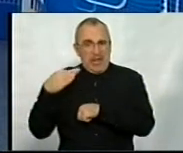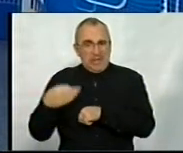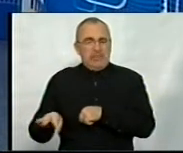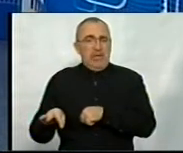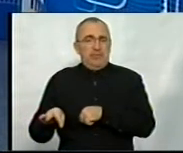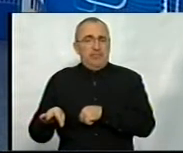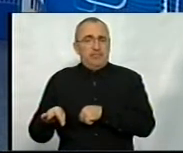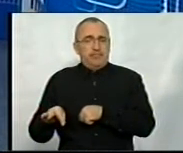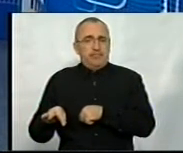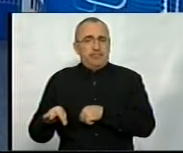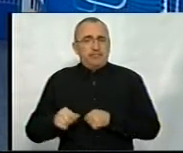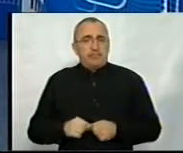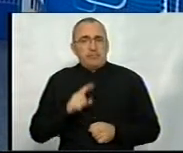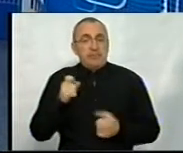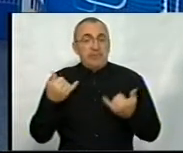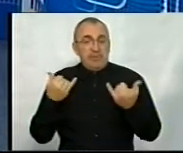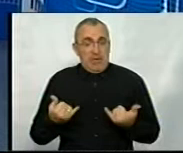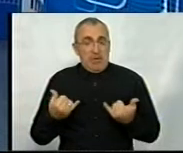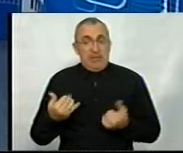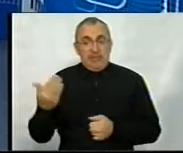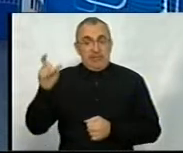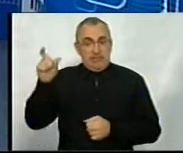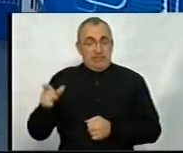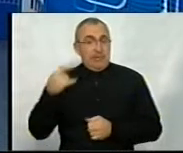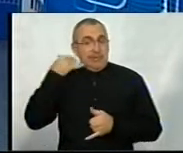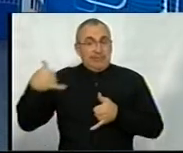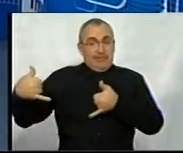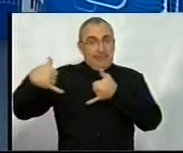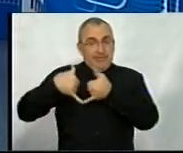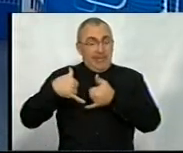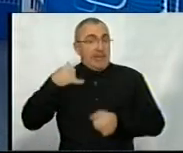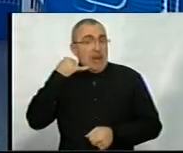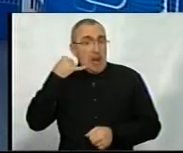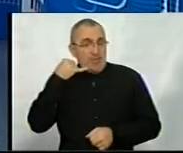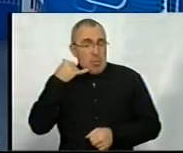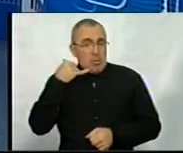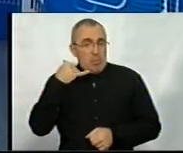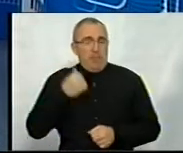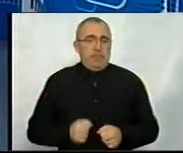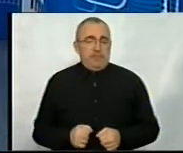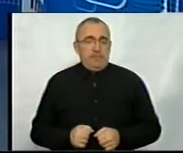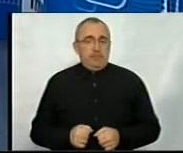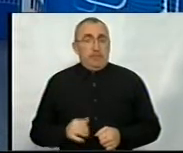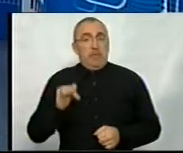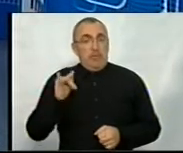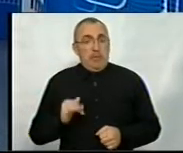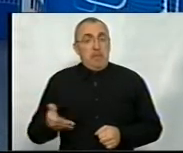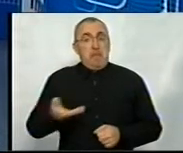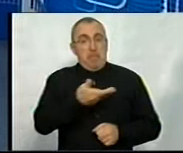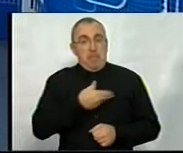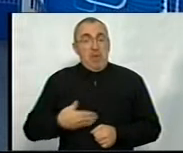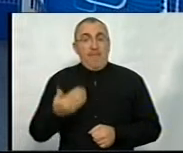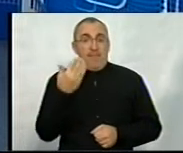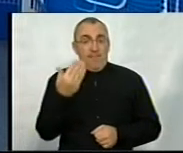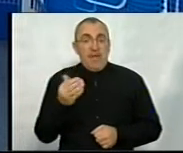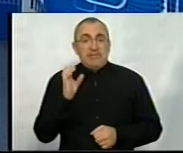Зараз ми з нею з'єднуємося телефоном. І ми вас,